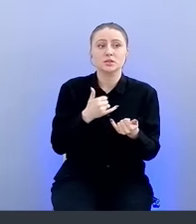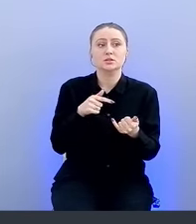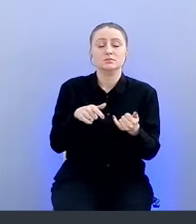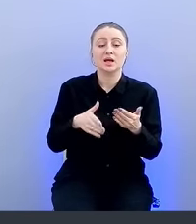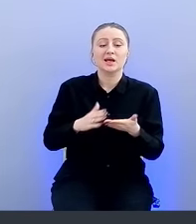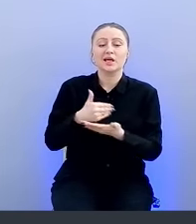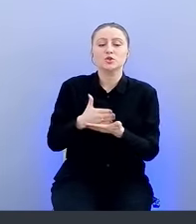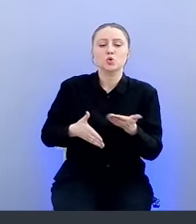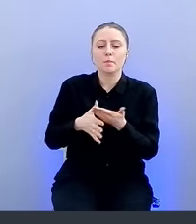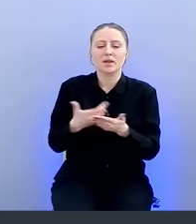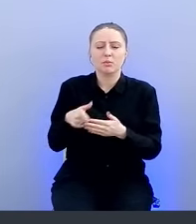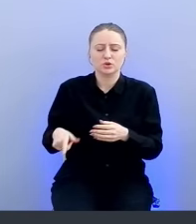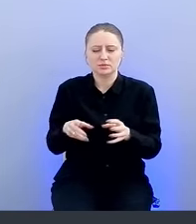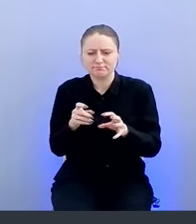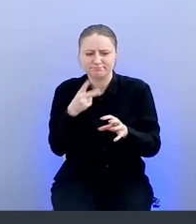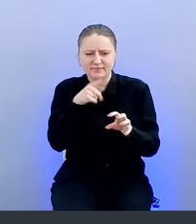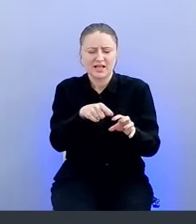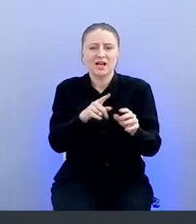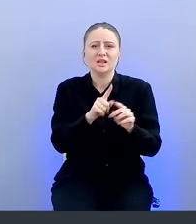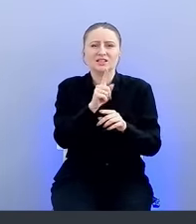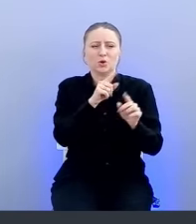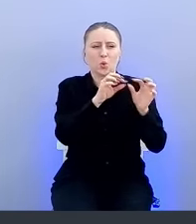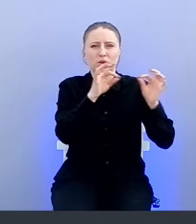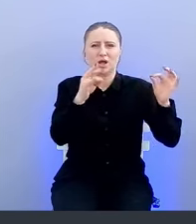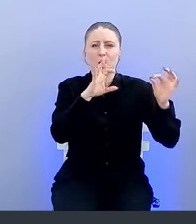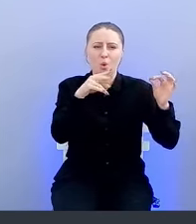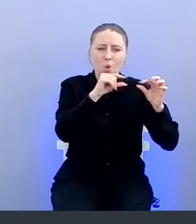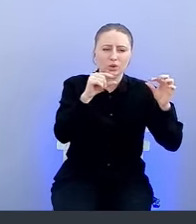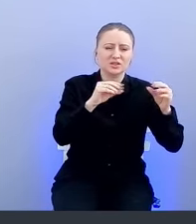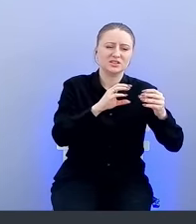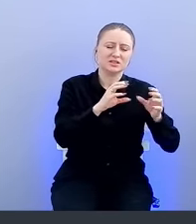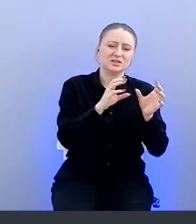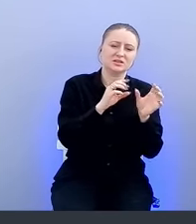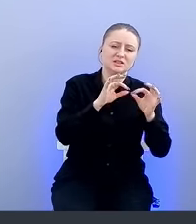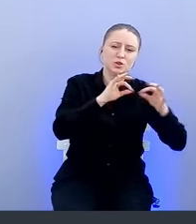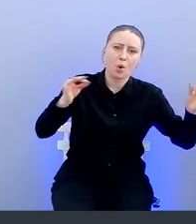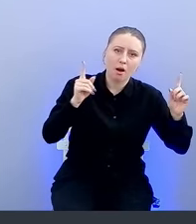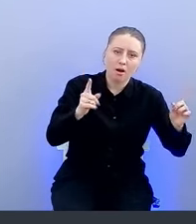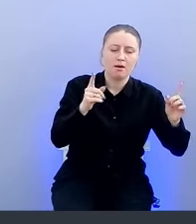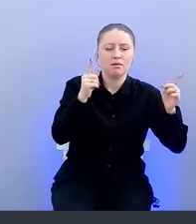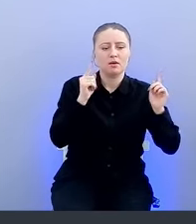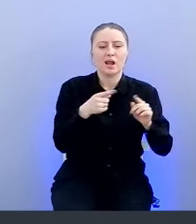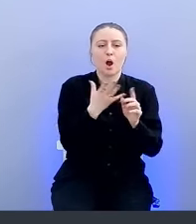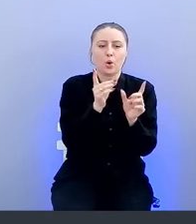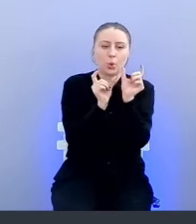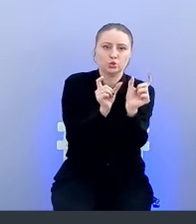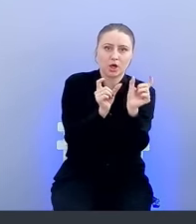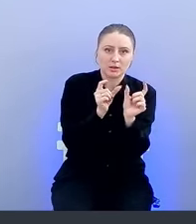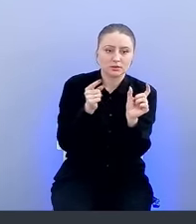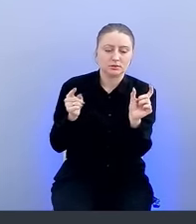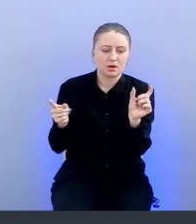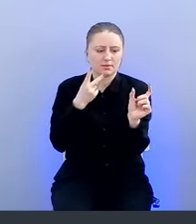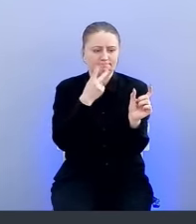до этого ругался на какую-то часть исходного кода, на какую-то строку, на какой-то участок, при новом скане,